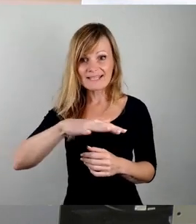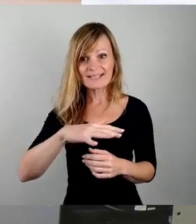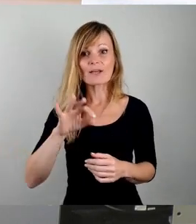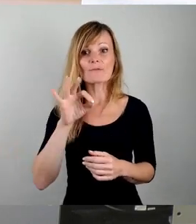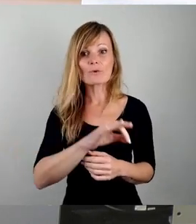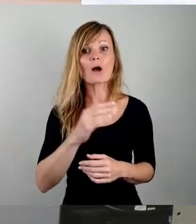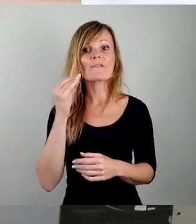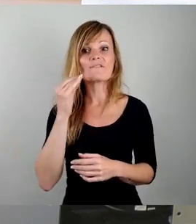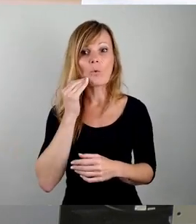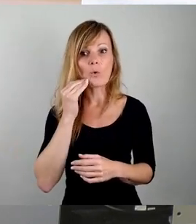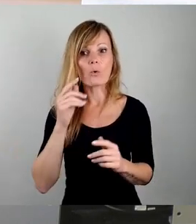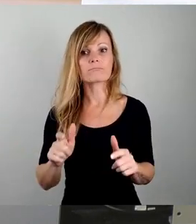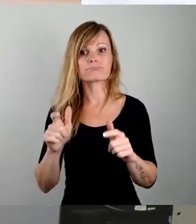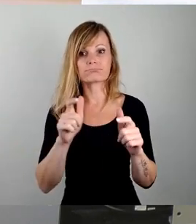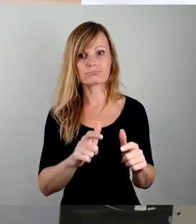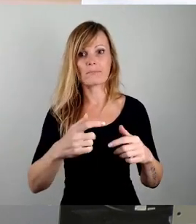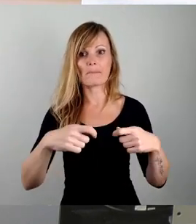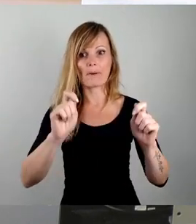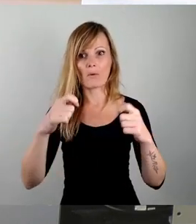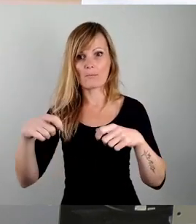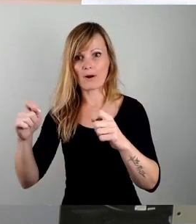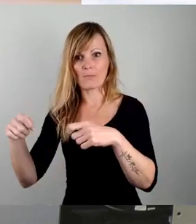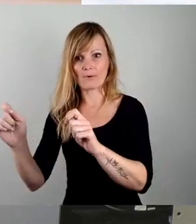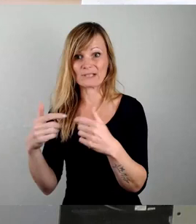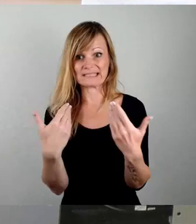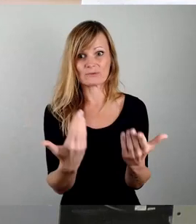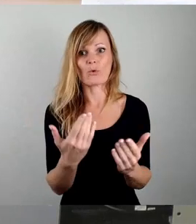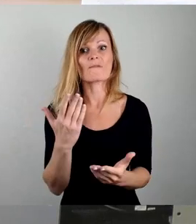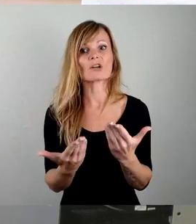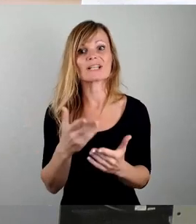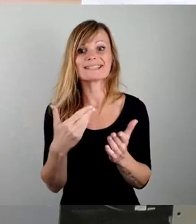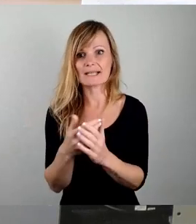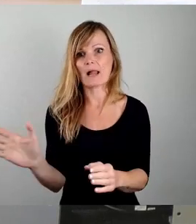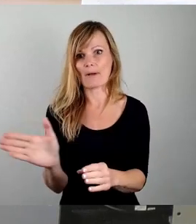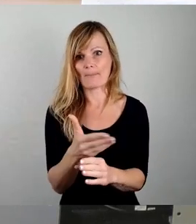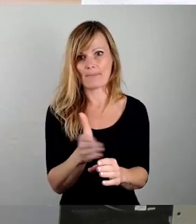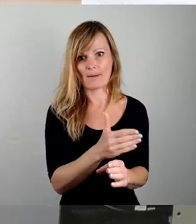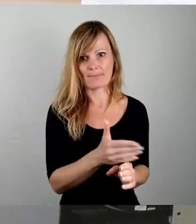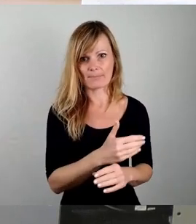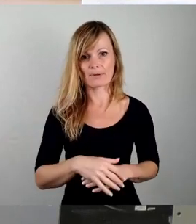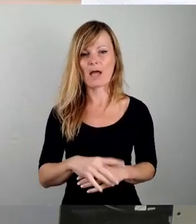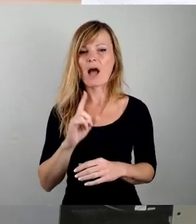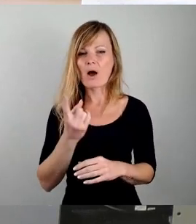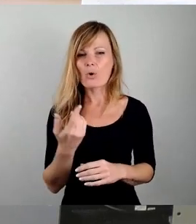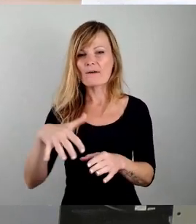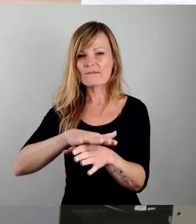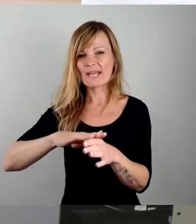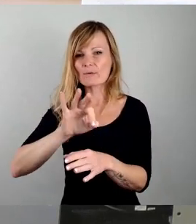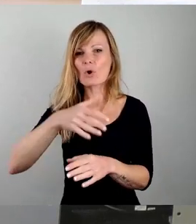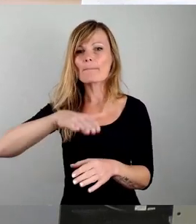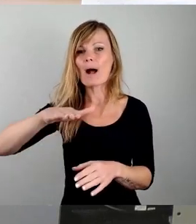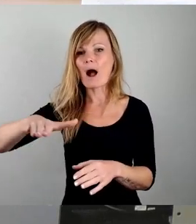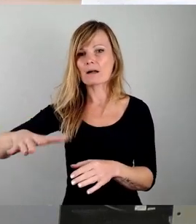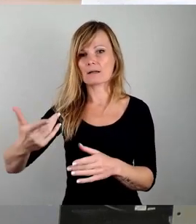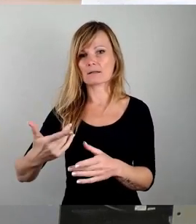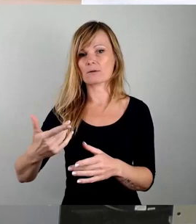Aber wir werden nicht nur diese finden, sondern wir werden eben auch Flächen für Parkanlagen finden, Flächen für